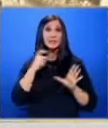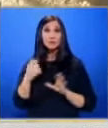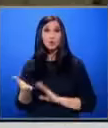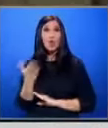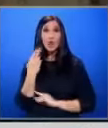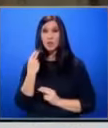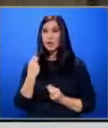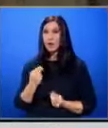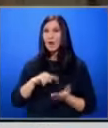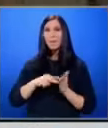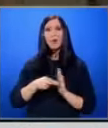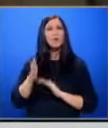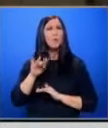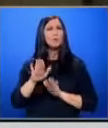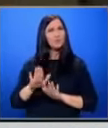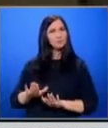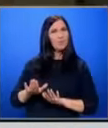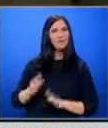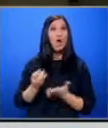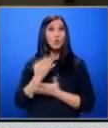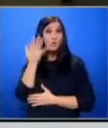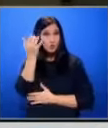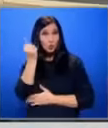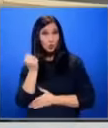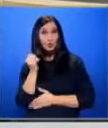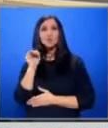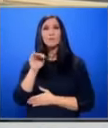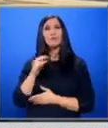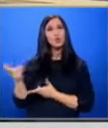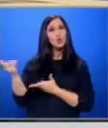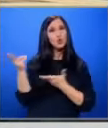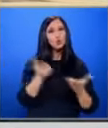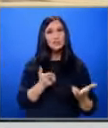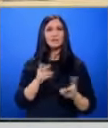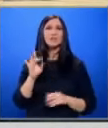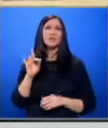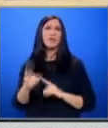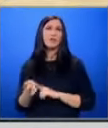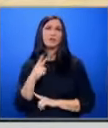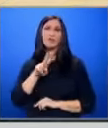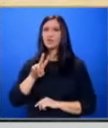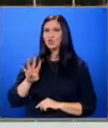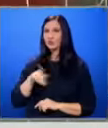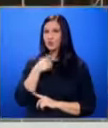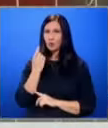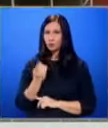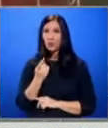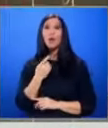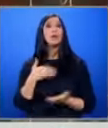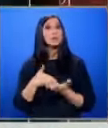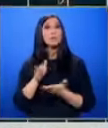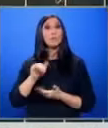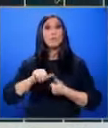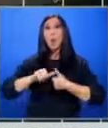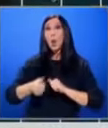хиляди лева. Проектът обаче се бави и новите локомотиви ще бъдат доставени в средата на 2024 година. За да е по